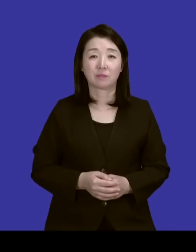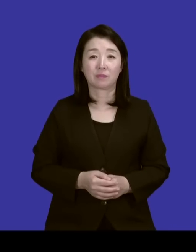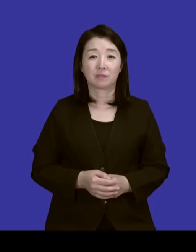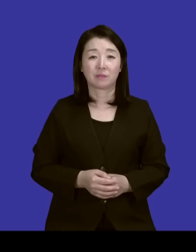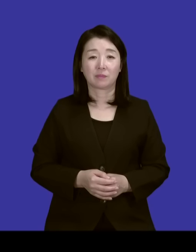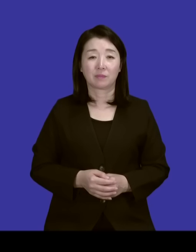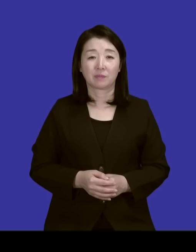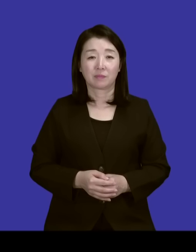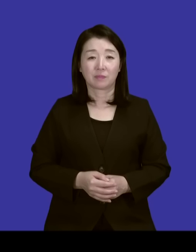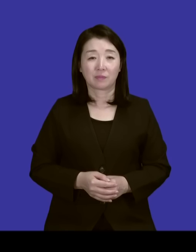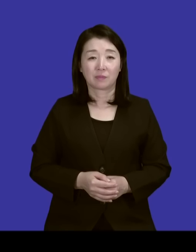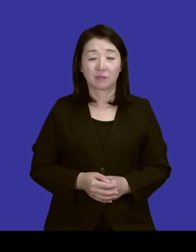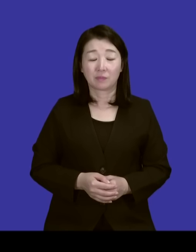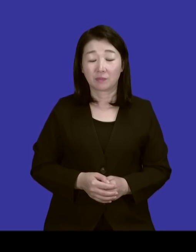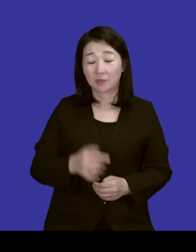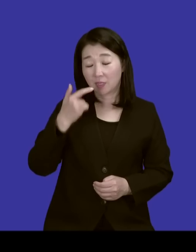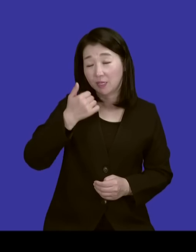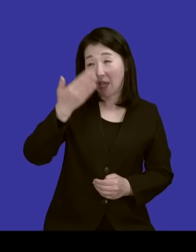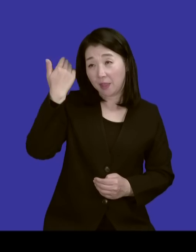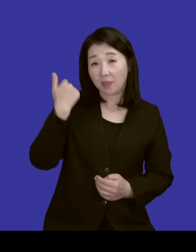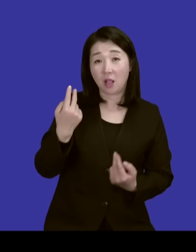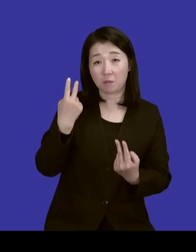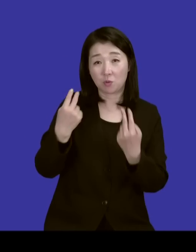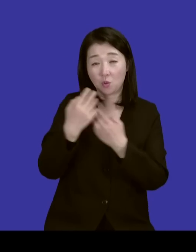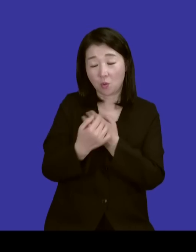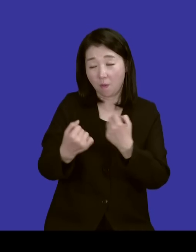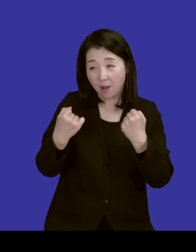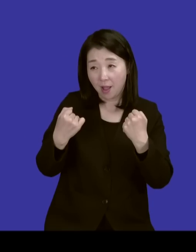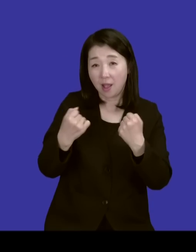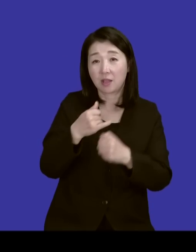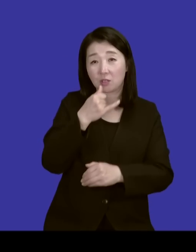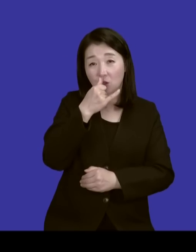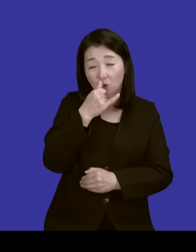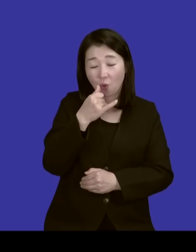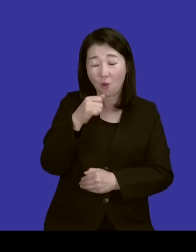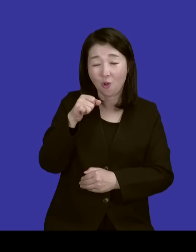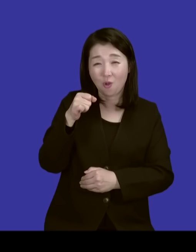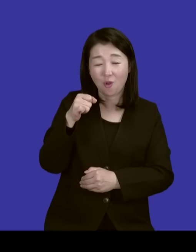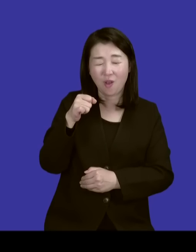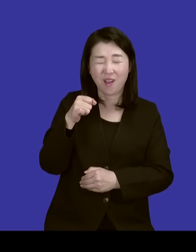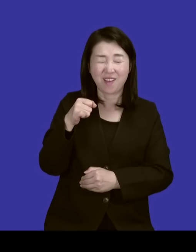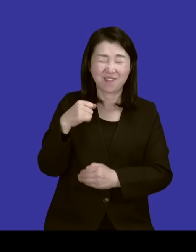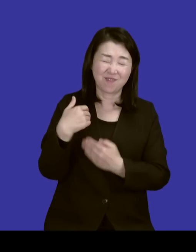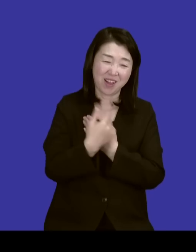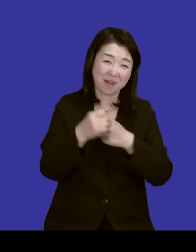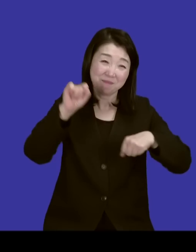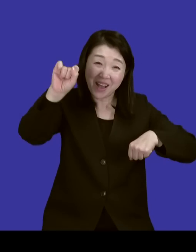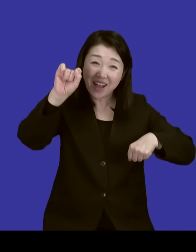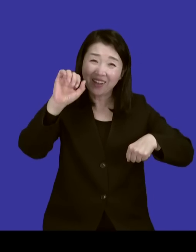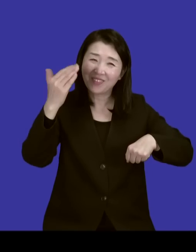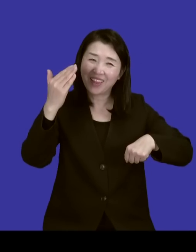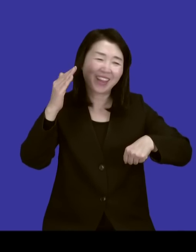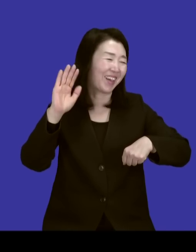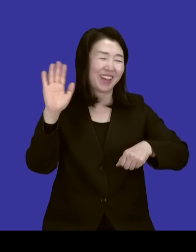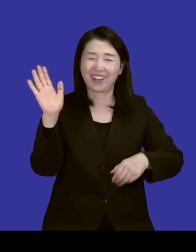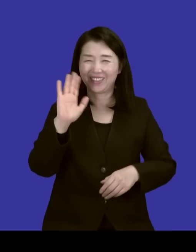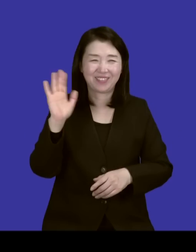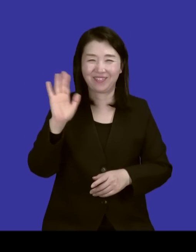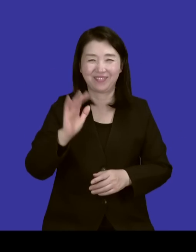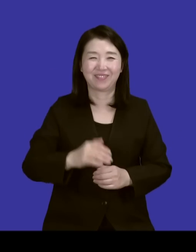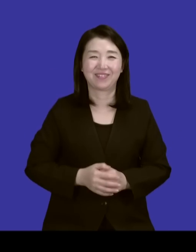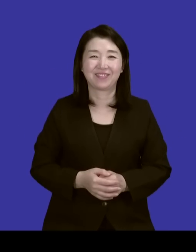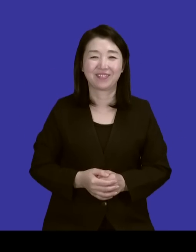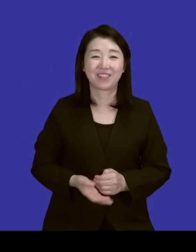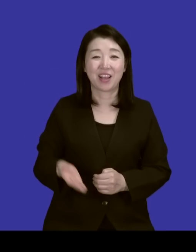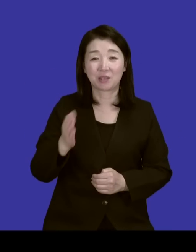그래서 저는 옛날보다 완전히 건강해지고 슈퍼민이 됐다. 그렇게는 얘기하지 않습니다. 그러나 그